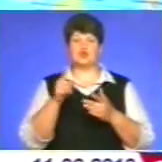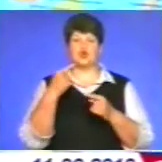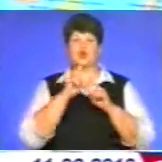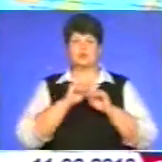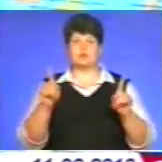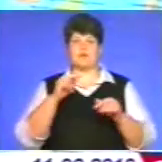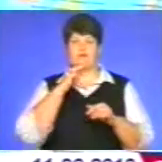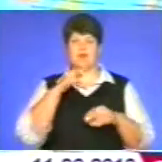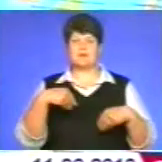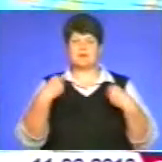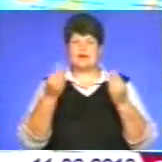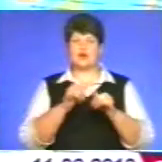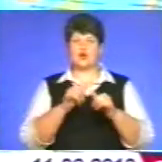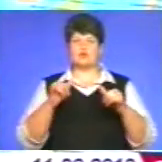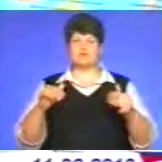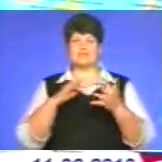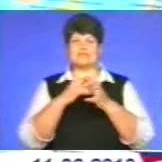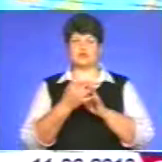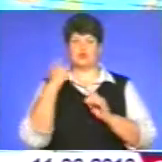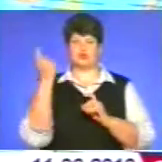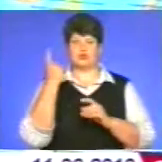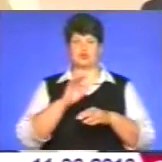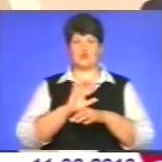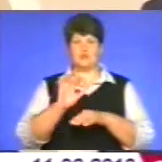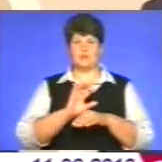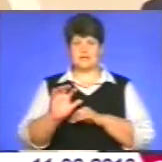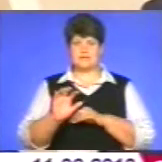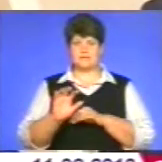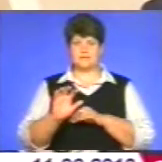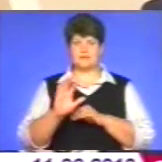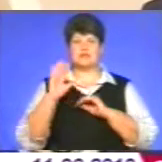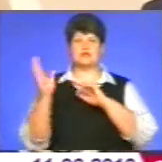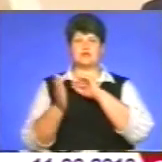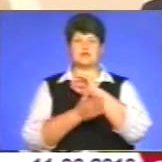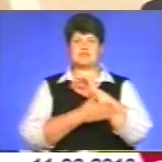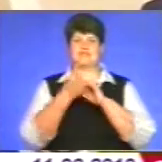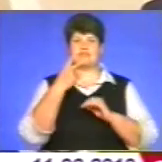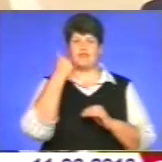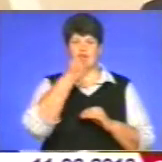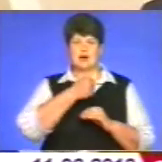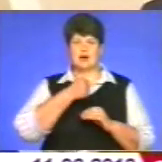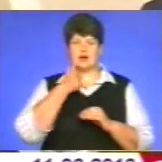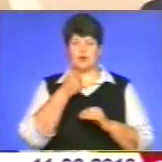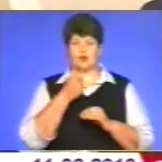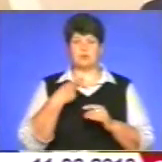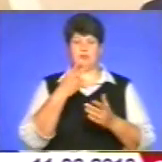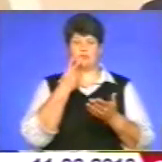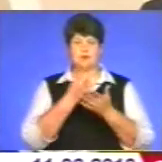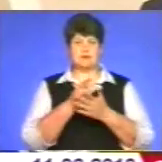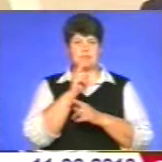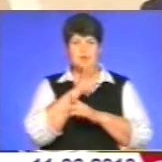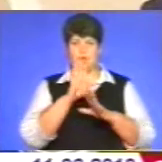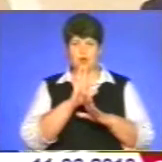переділяється розвідкою сільськогосподарського виробництва. За останні два роки ми демонструємо непогані показники